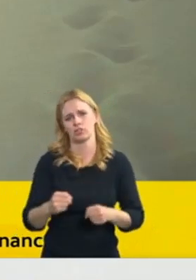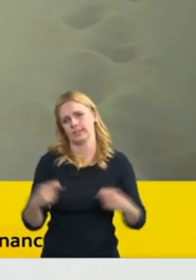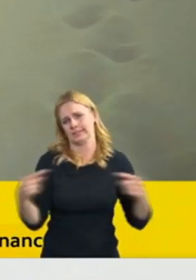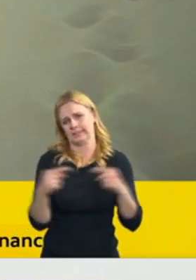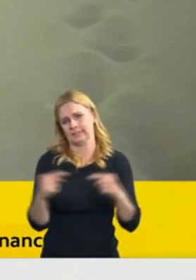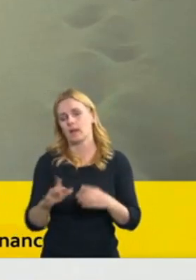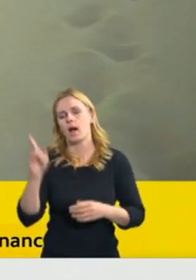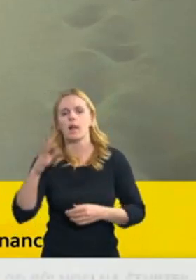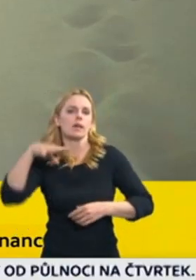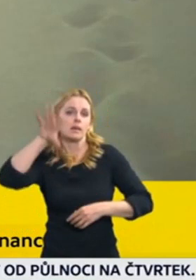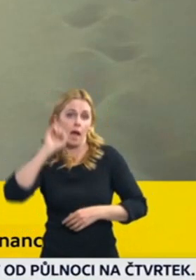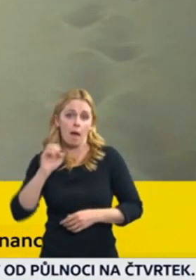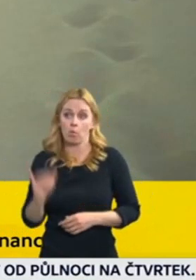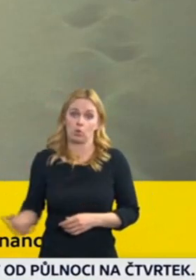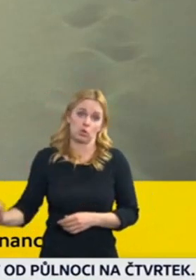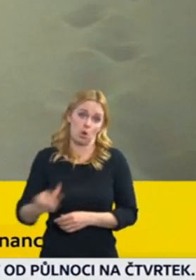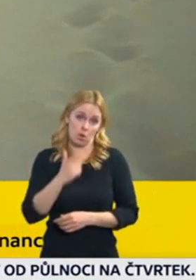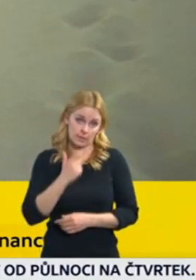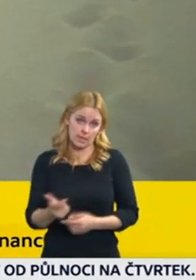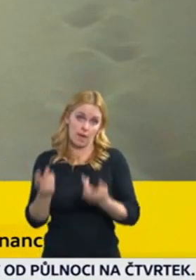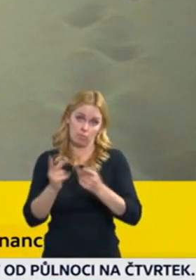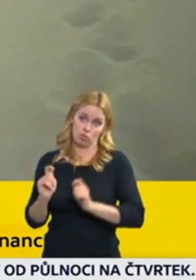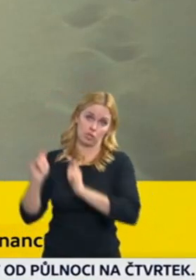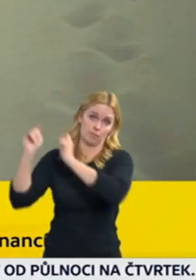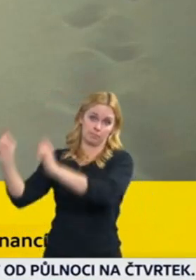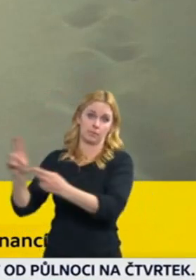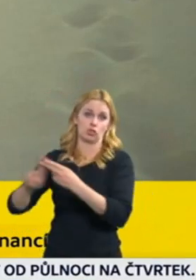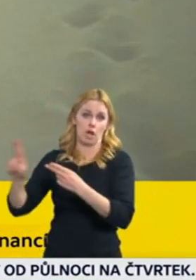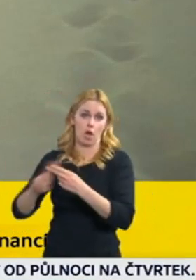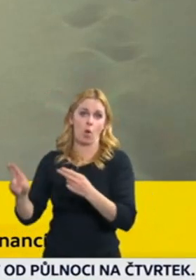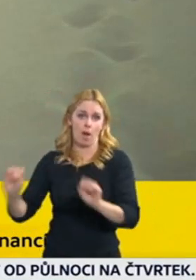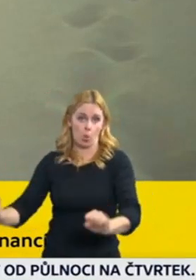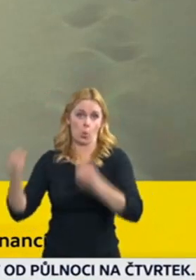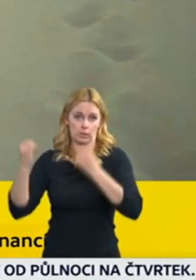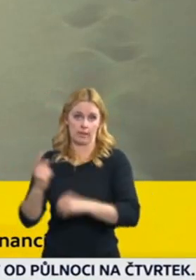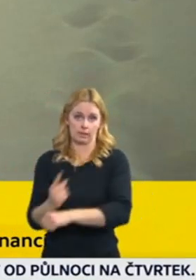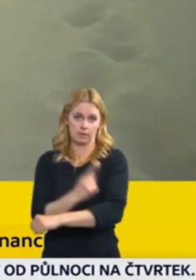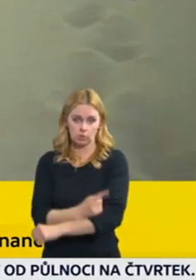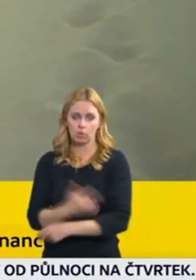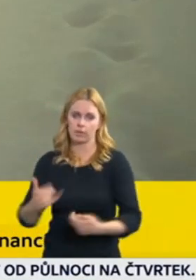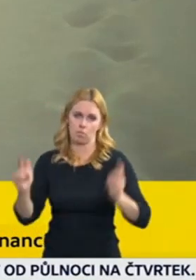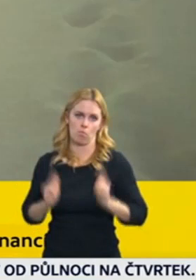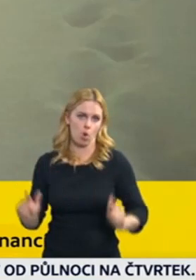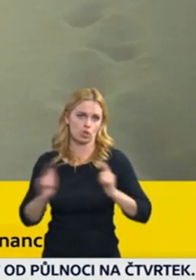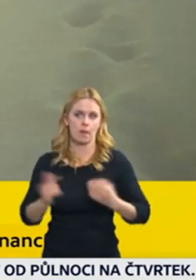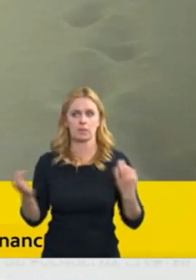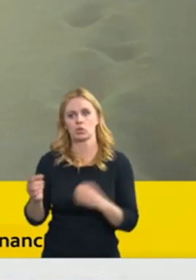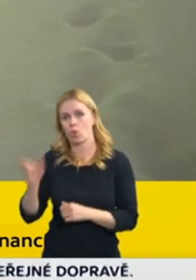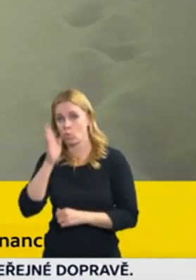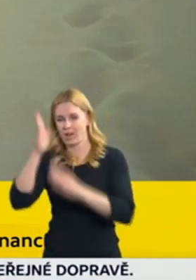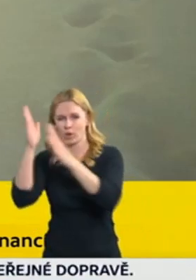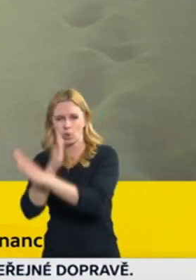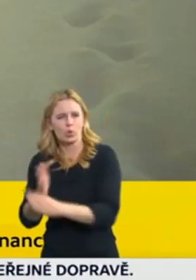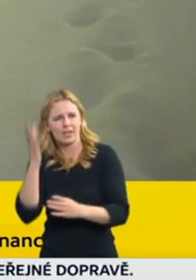žalobu k ústavnímu soudu a vyčkáme rozhodnutí ústavního soudu. Nicméně je to ten spor, pokud si vzpomínáte,